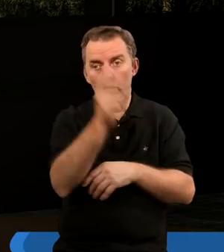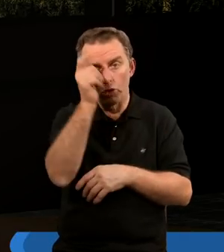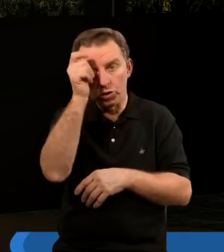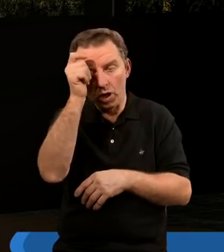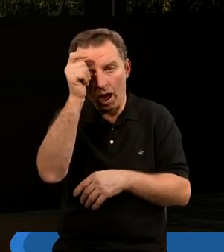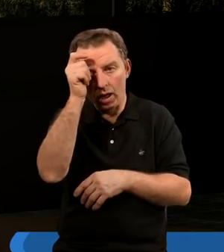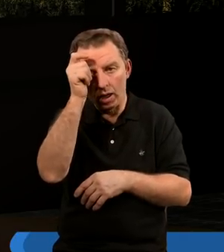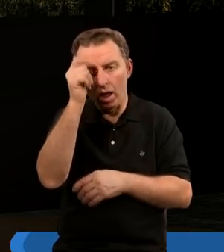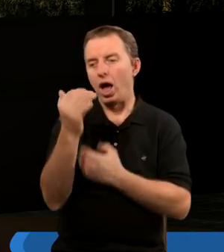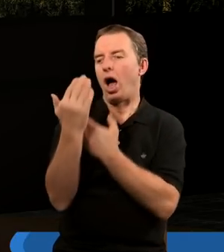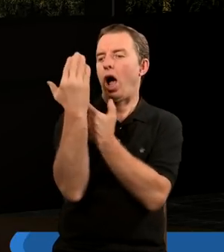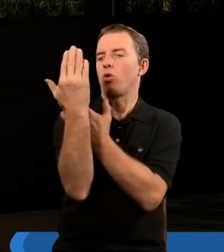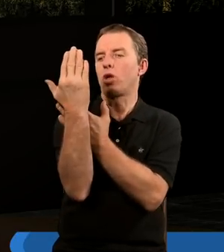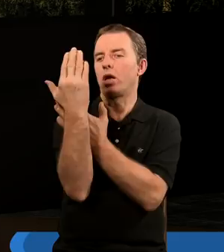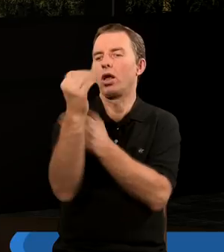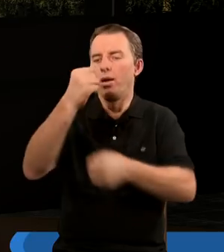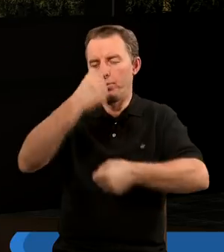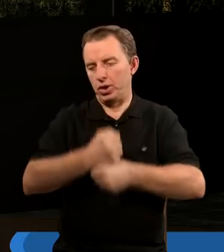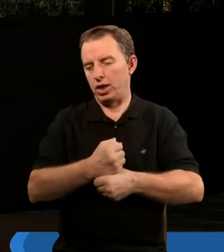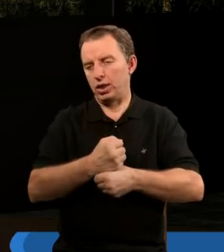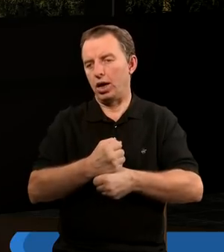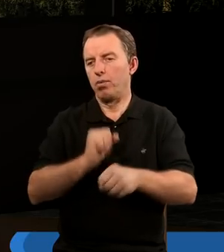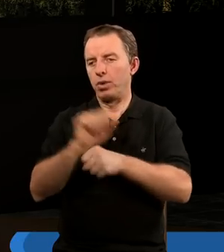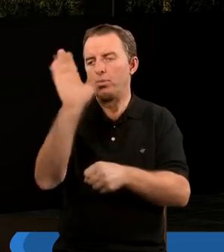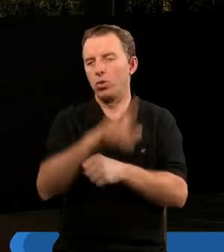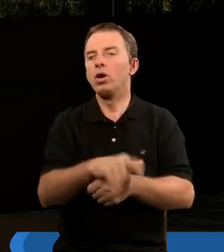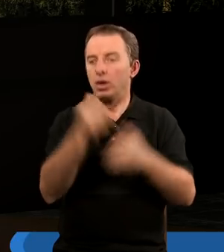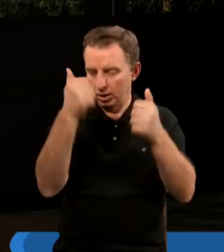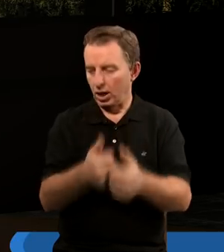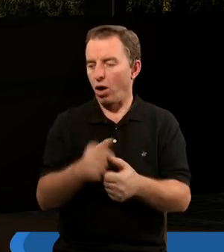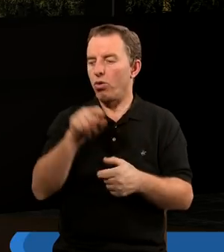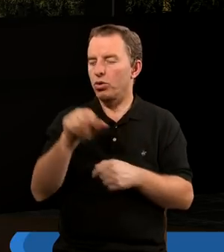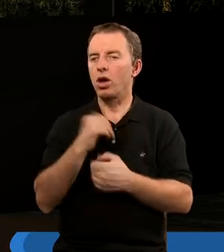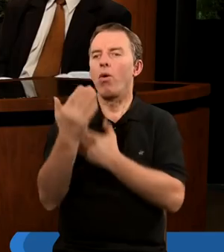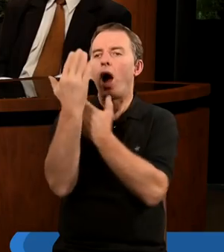to autorytetem przestał być już dla niej Bóg, a stał się właśnie wąż.